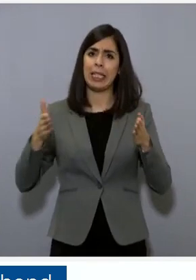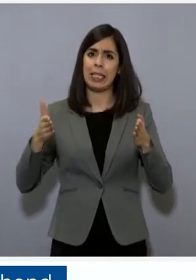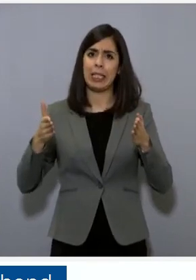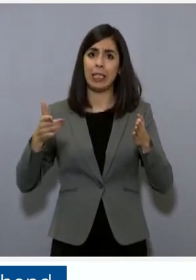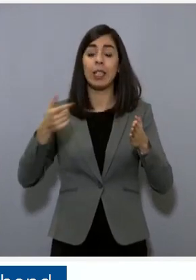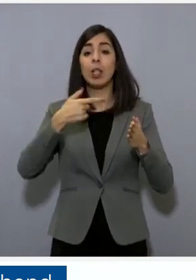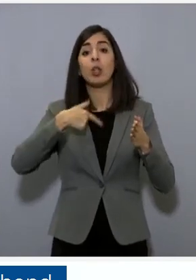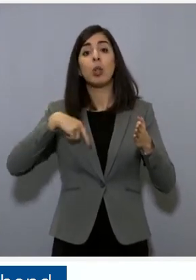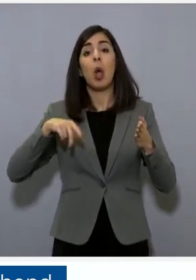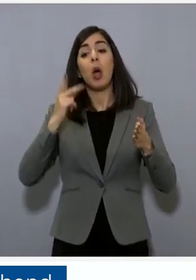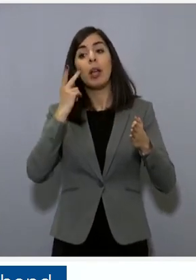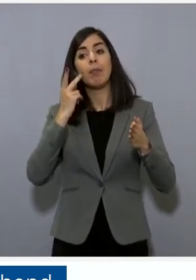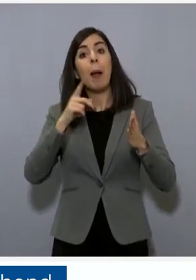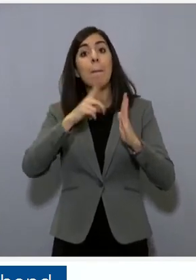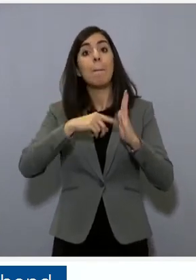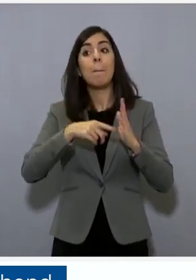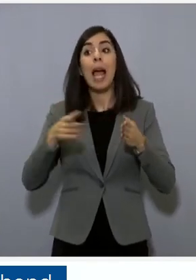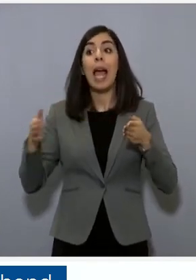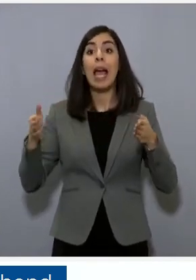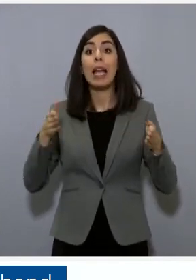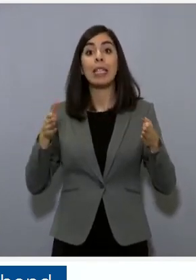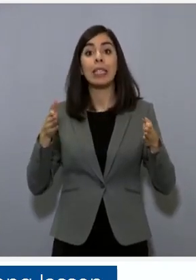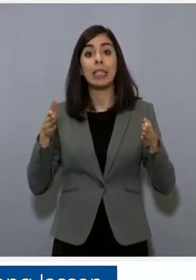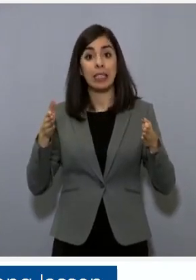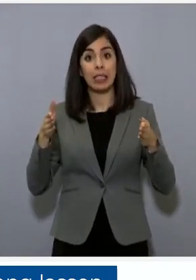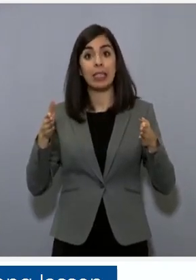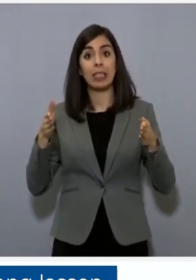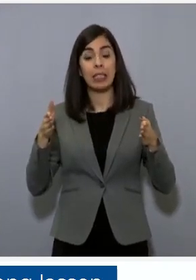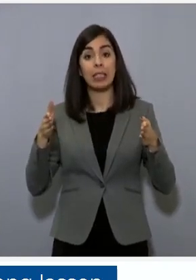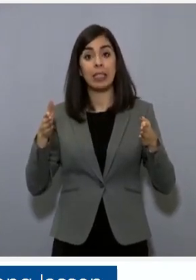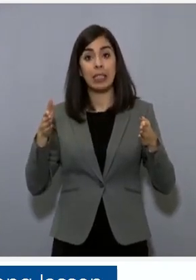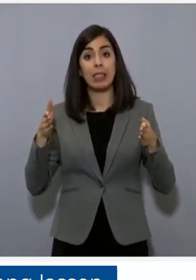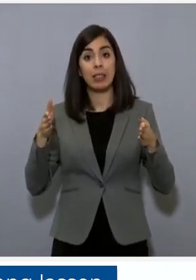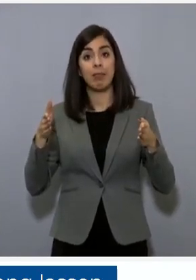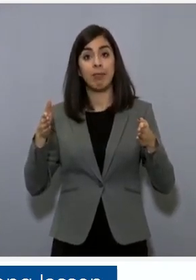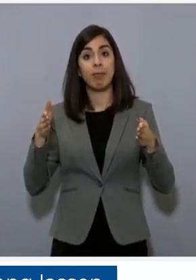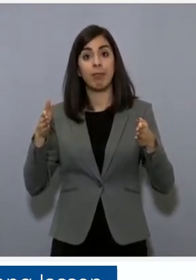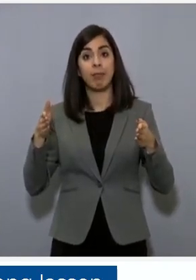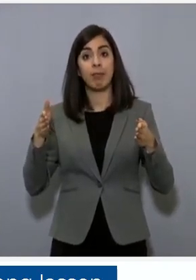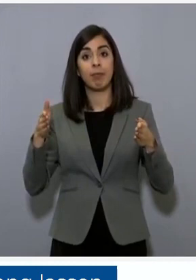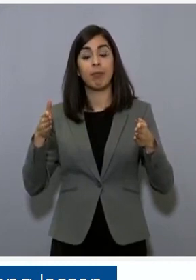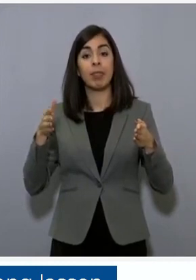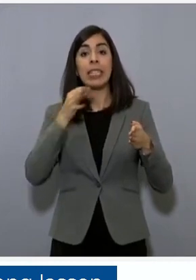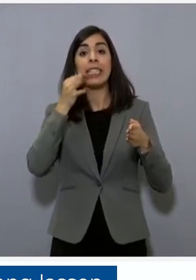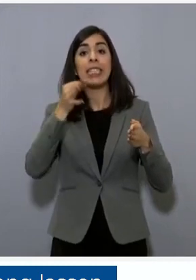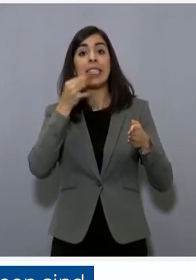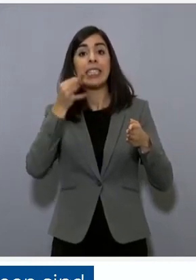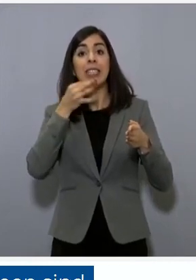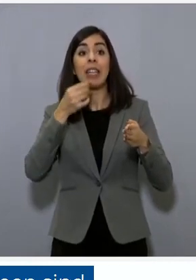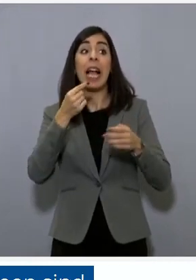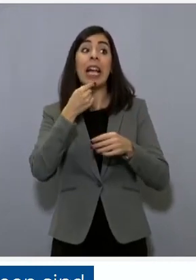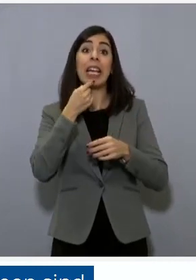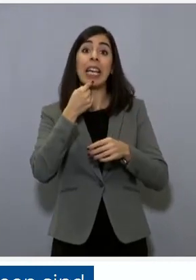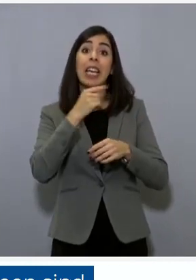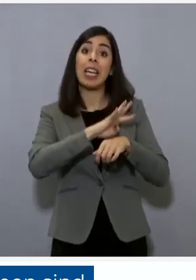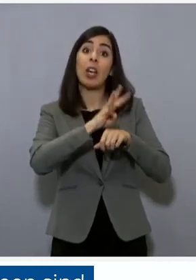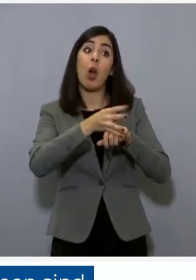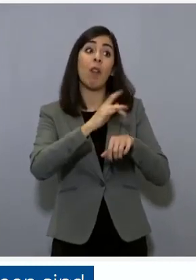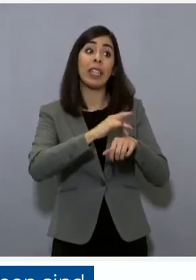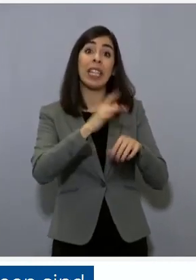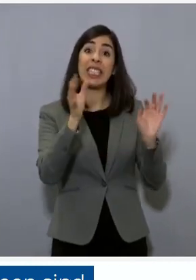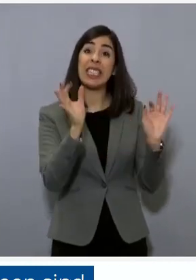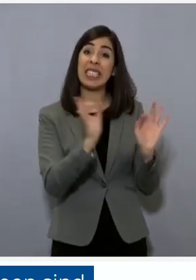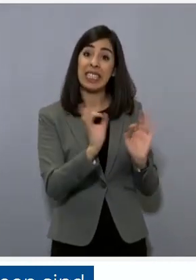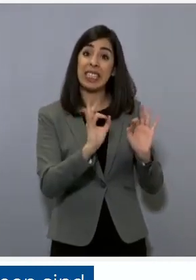questi mesi nel senso che diamo priorità alle persone che non hanno contratto il virus